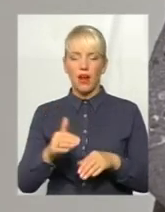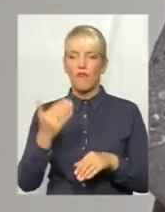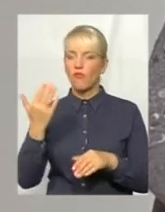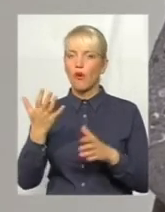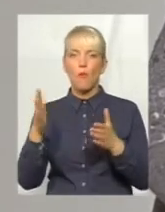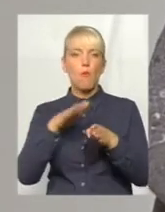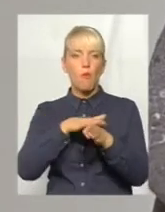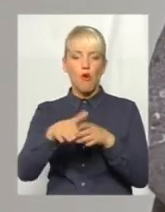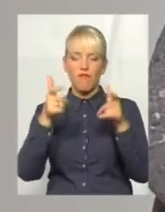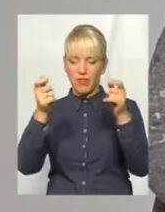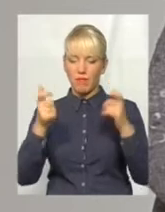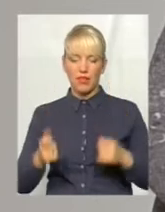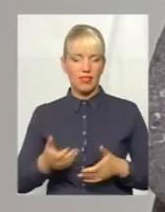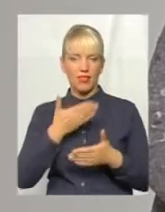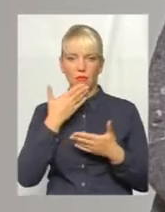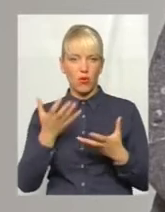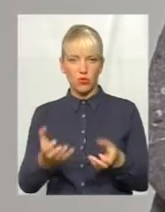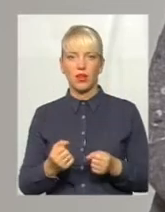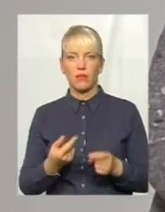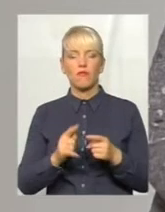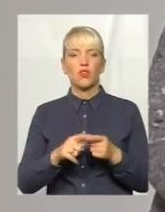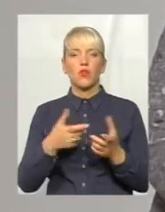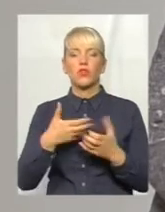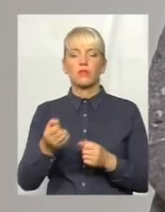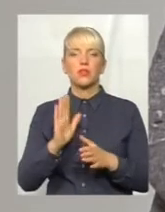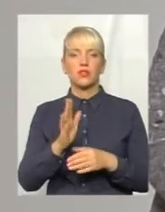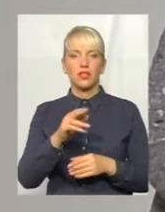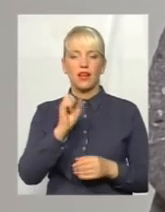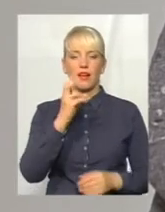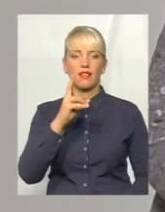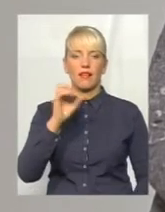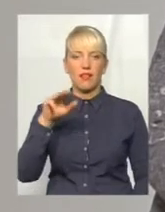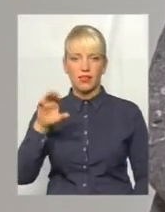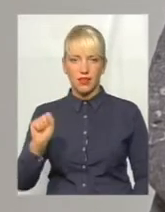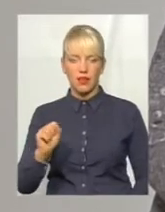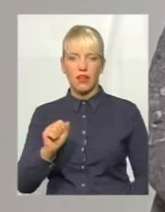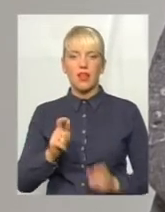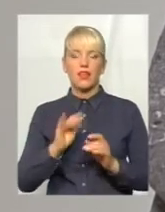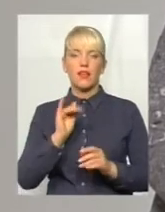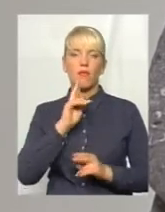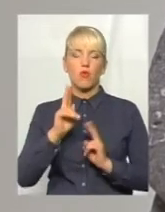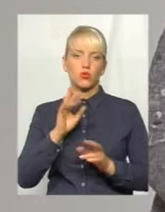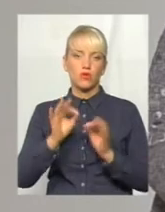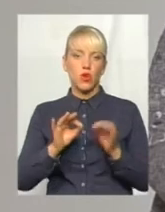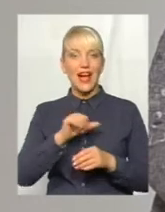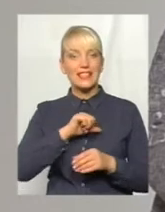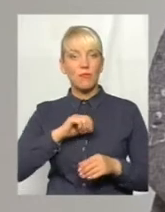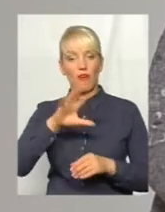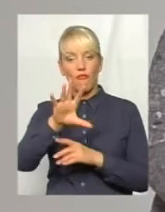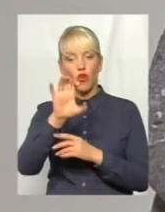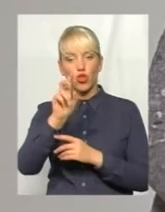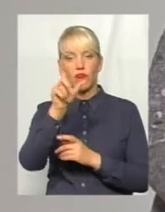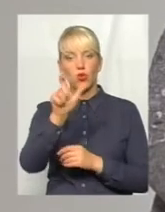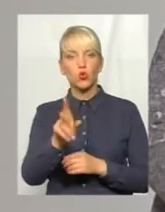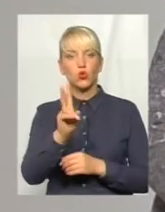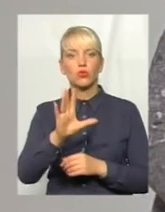отримали анкету заяви позичальника, позов який подавався до суду, а самої фотографії людини, яка була занесена в базу